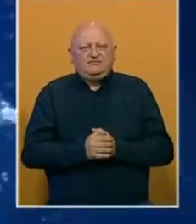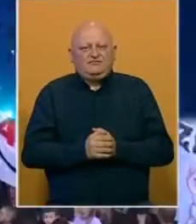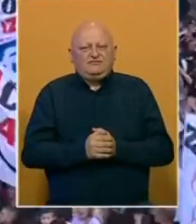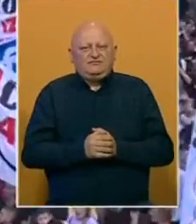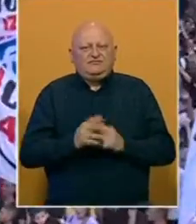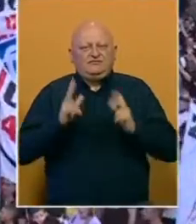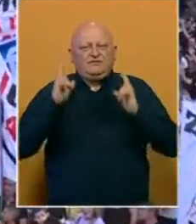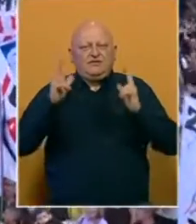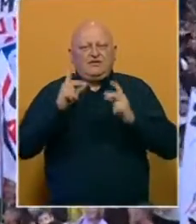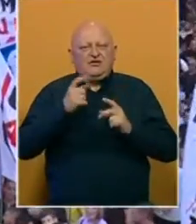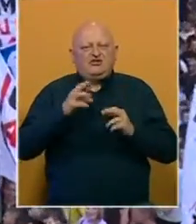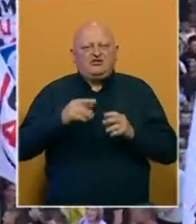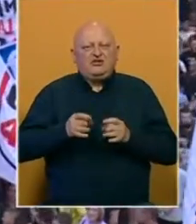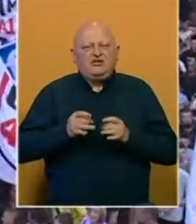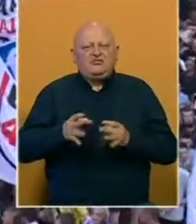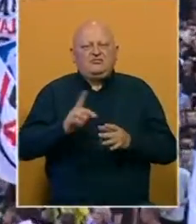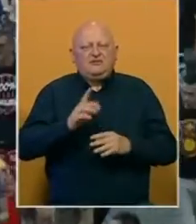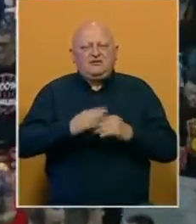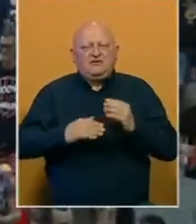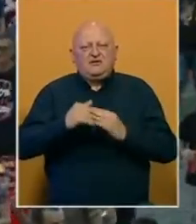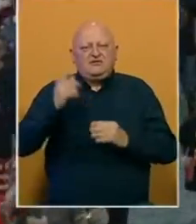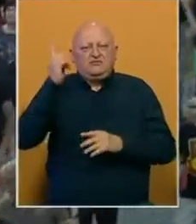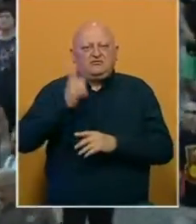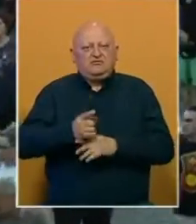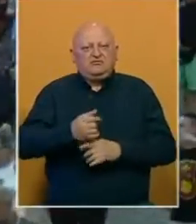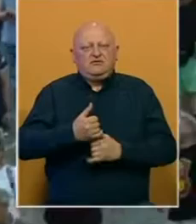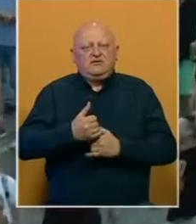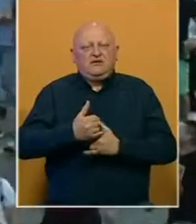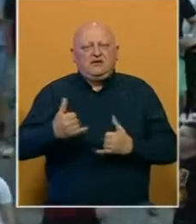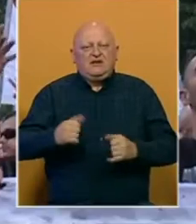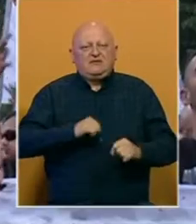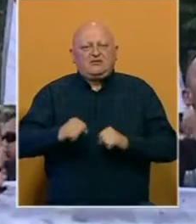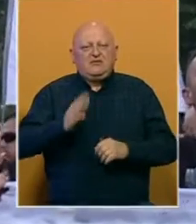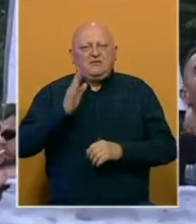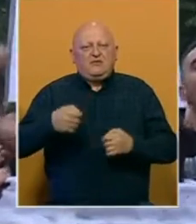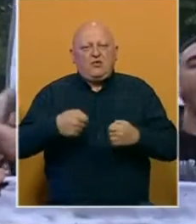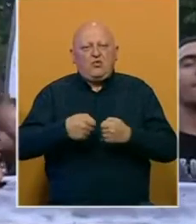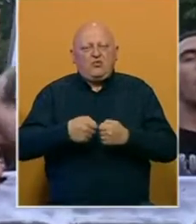Navijači Čelika izašli na ulice, nezadovorni su odnosom gradske uprave prema klubu.